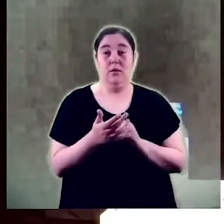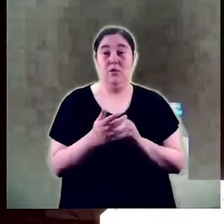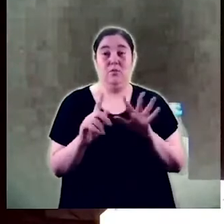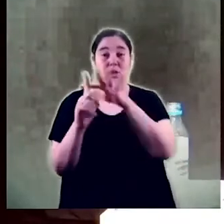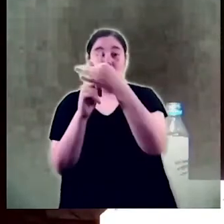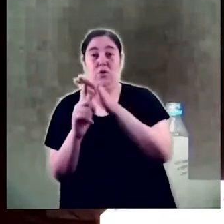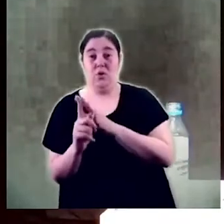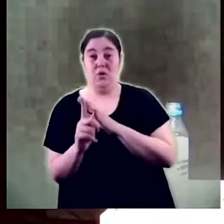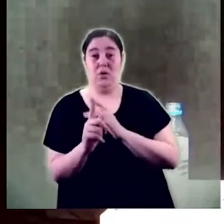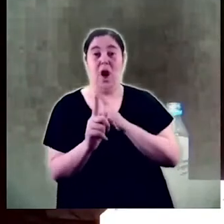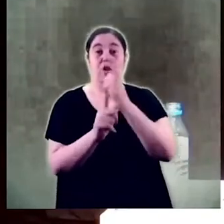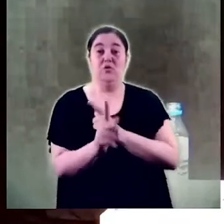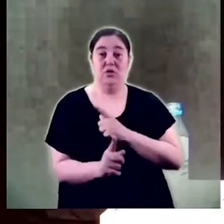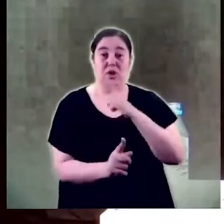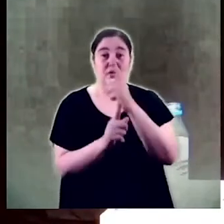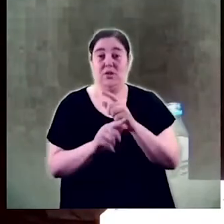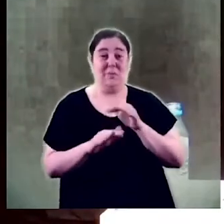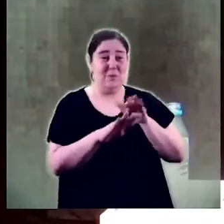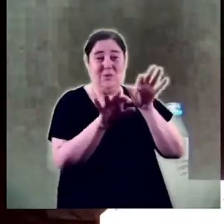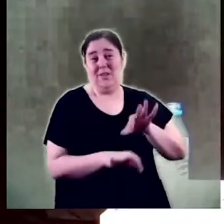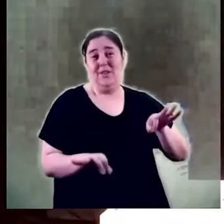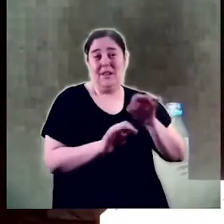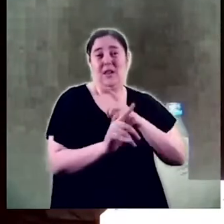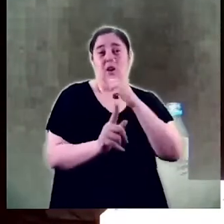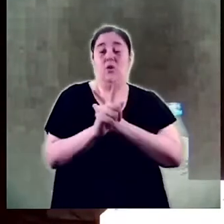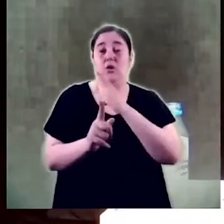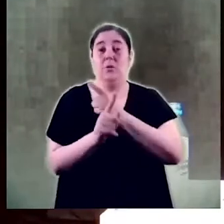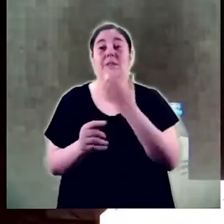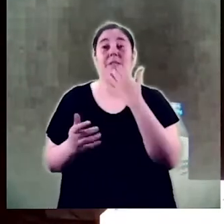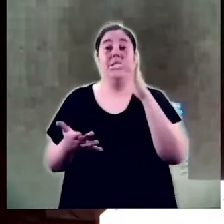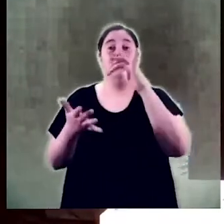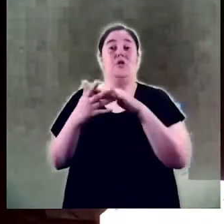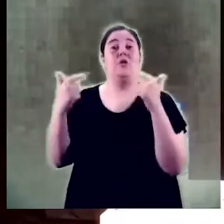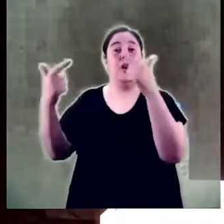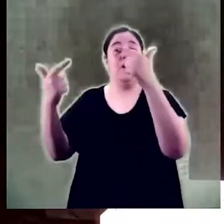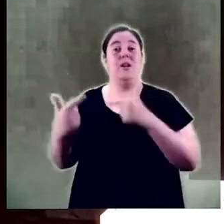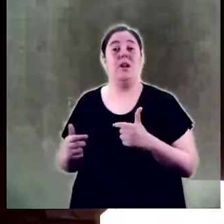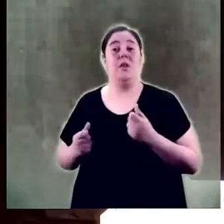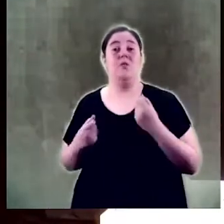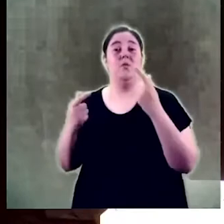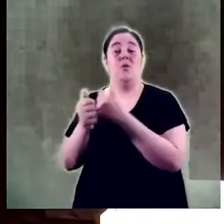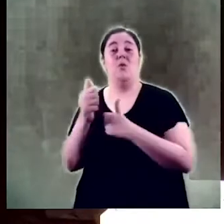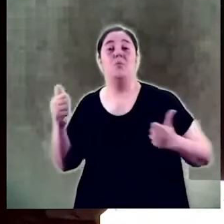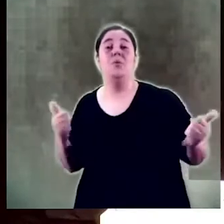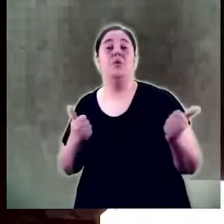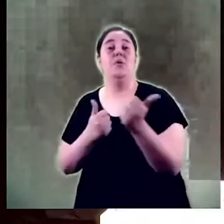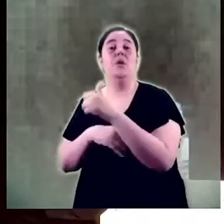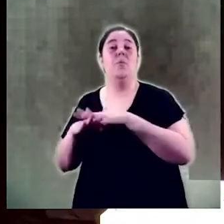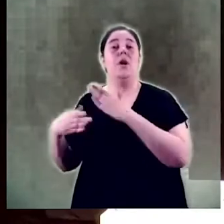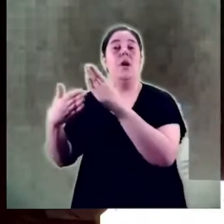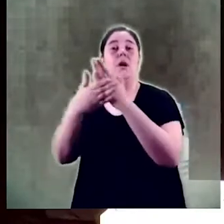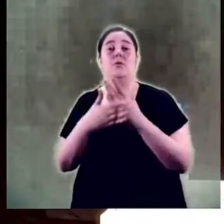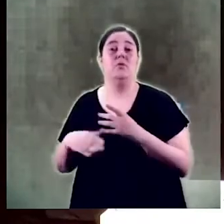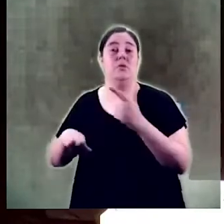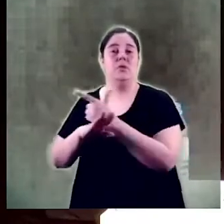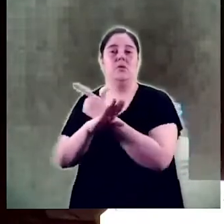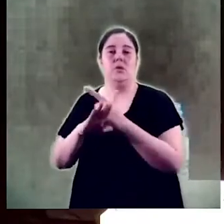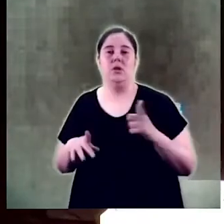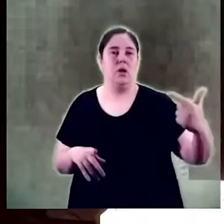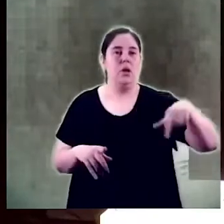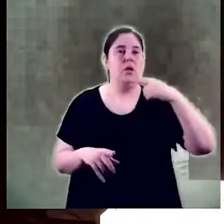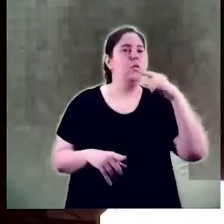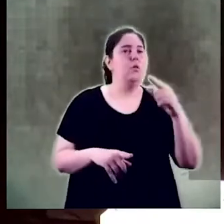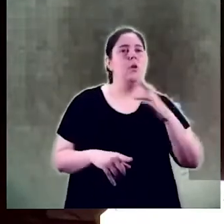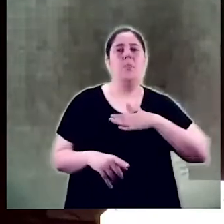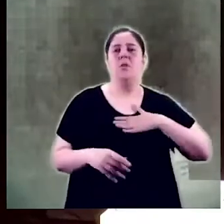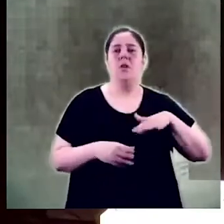i que ara, un cop més, davant de l'oportunitat de posar en marxa un grau pioner en estudis de gènere, no han